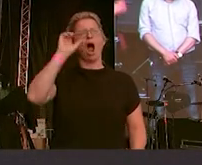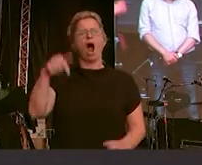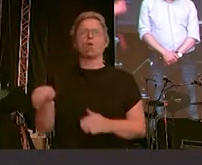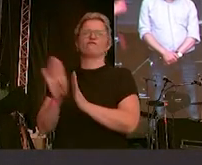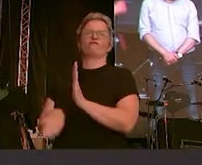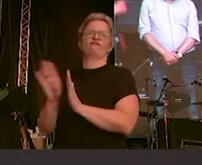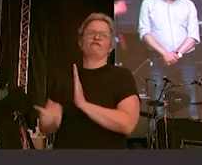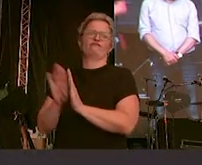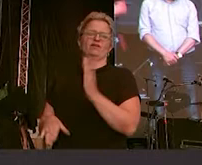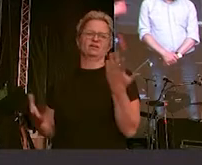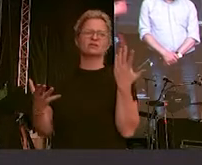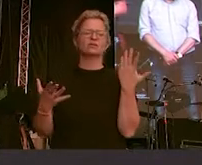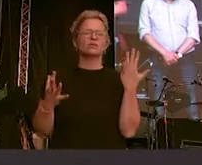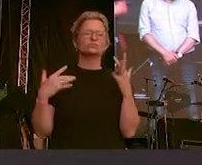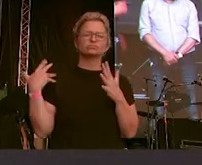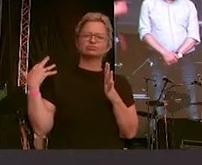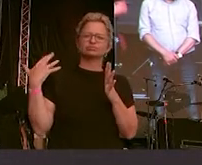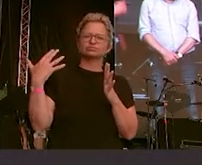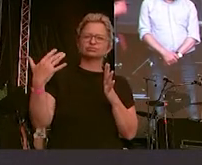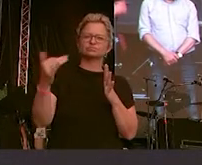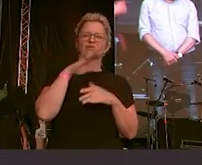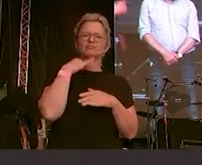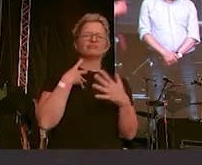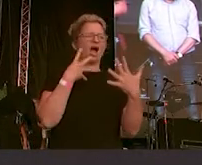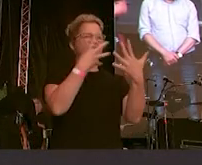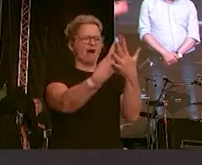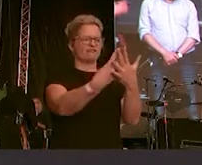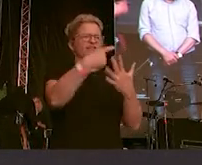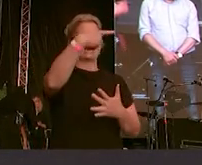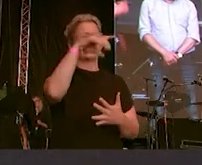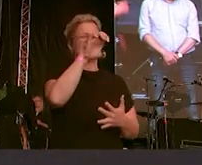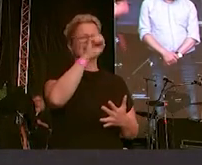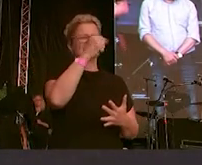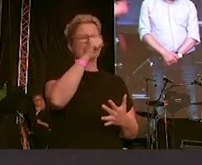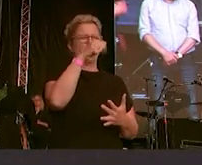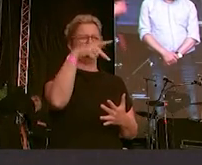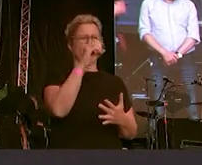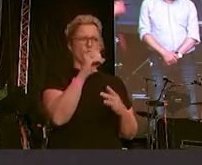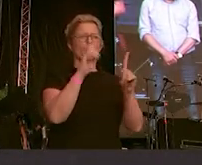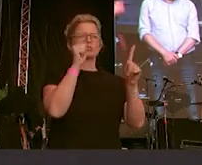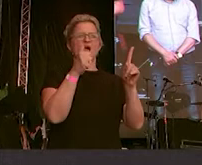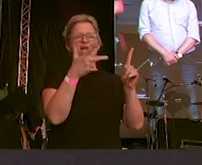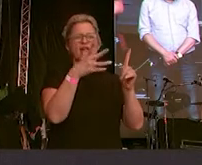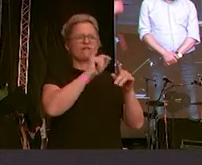nach Wochen in Gestapo-Haft kam er in das Konzentrationslager Sachsenhausen.